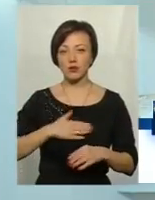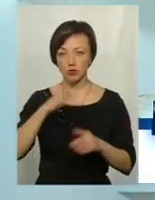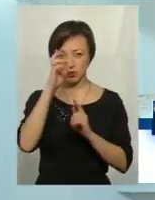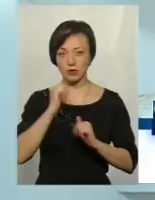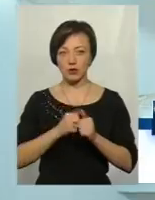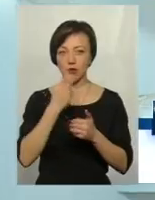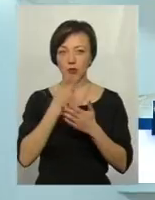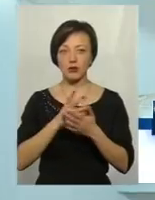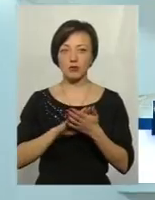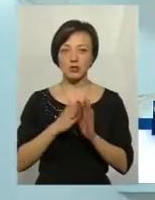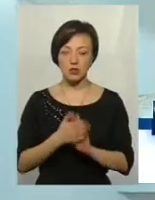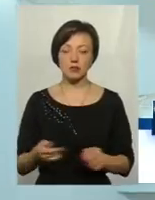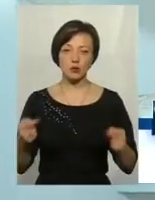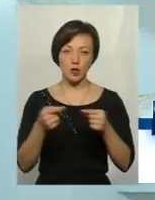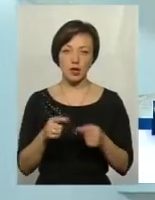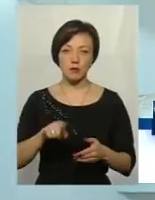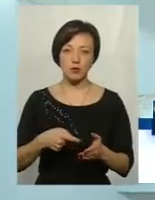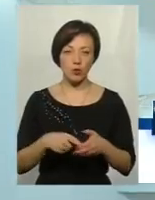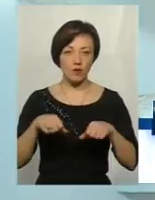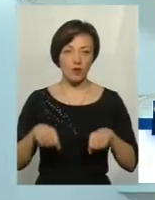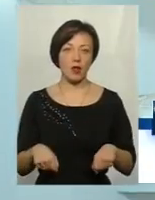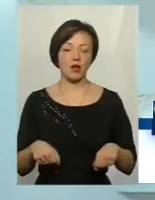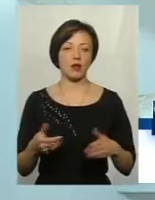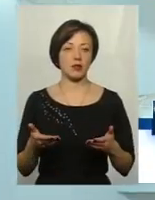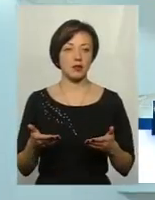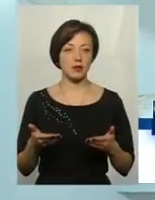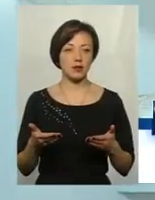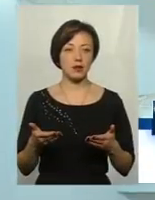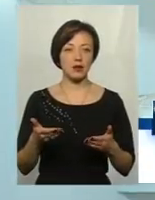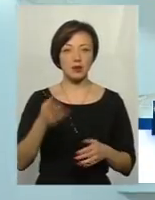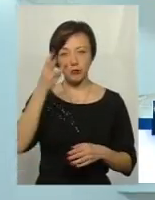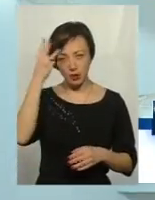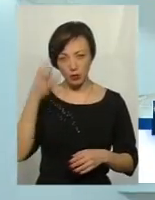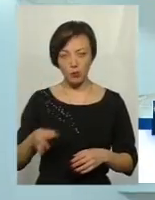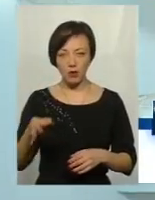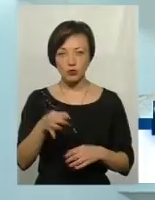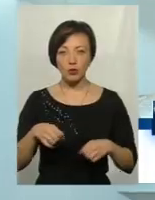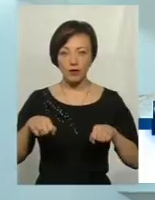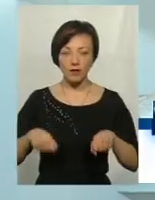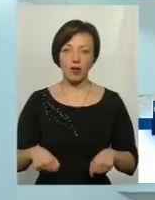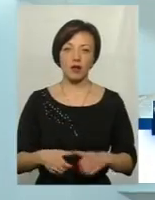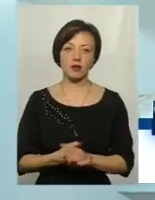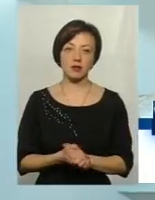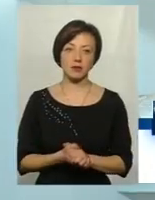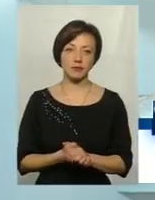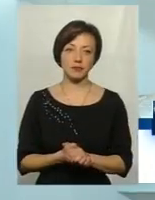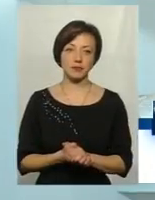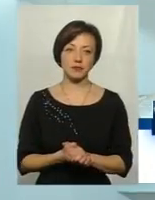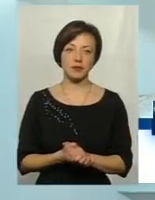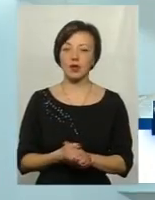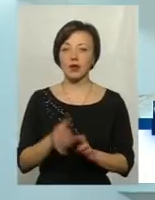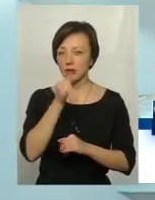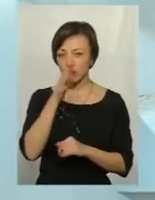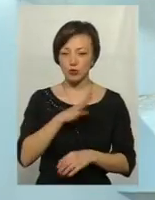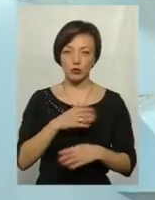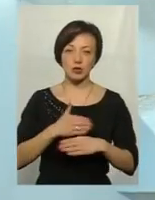позицію безпосередньо міської влади, Хмельницької обласної влади, ну, тобто, воно не